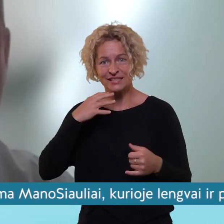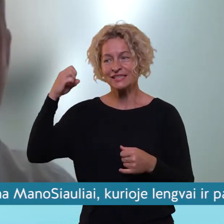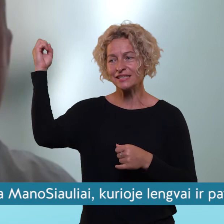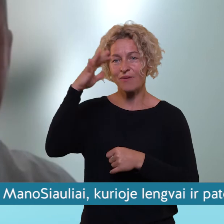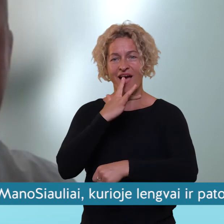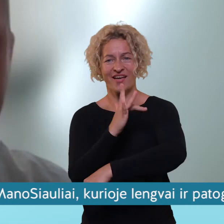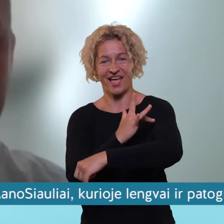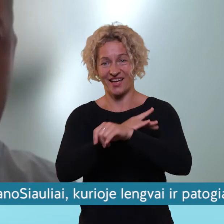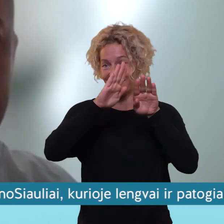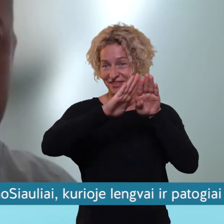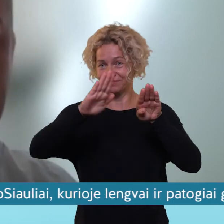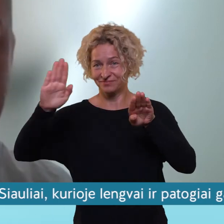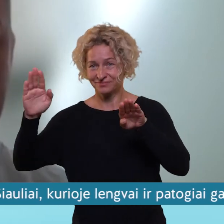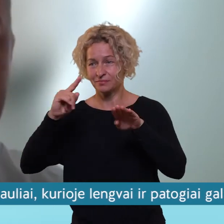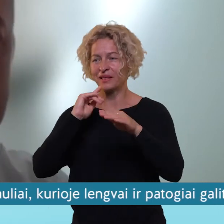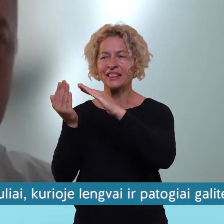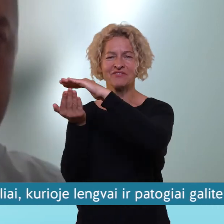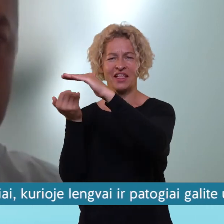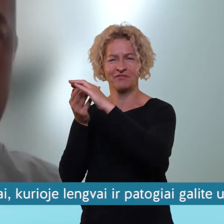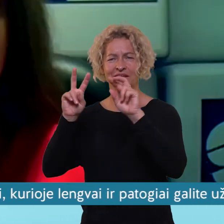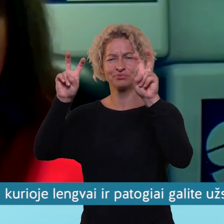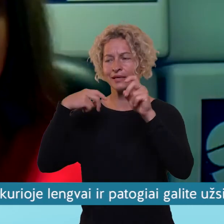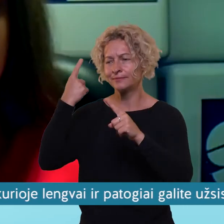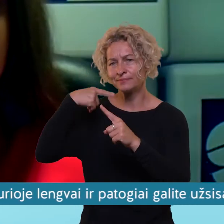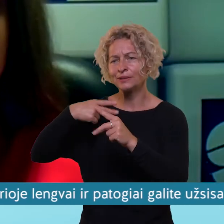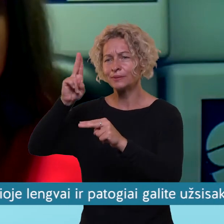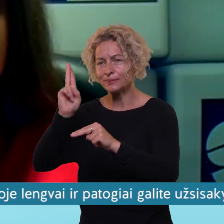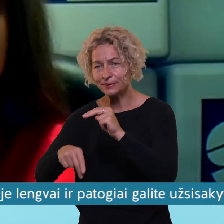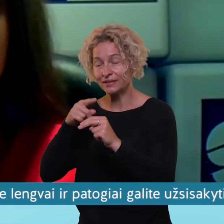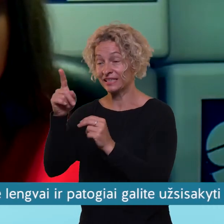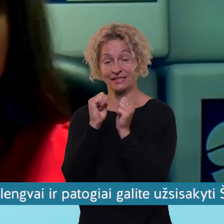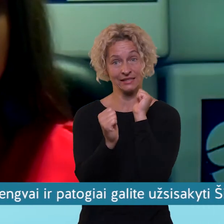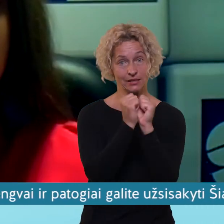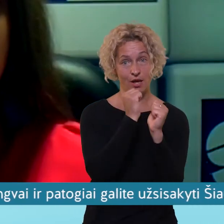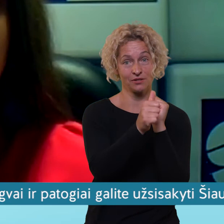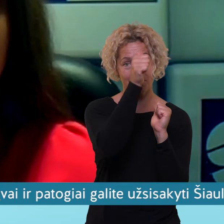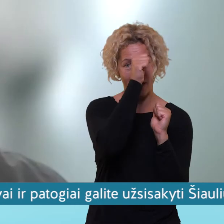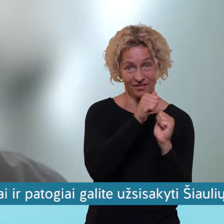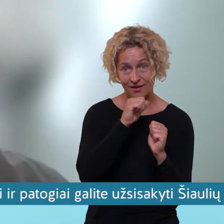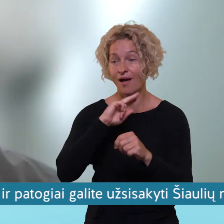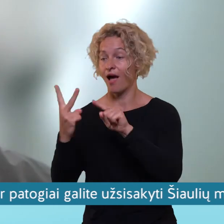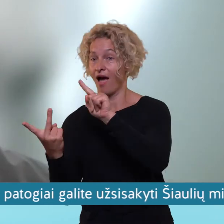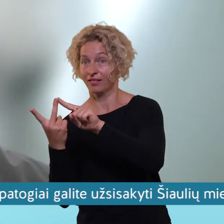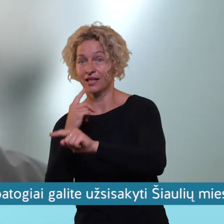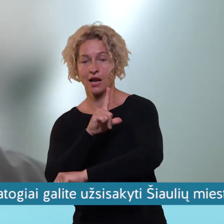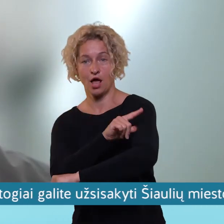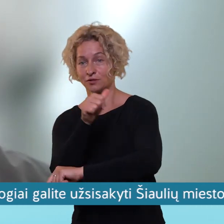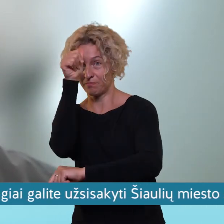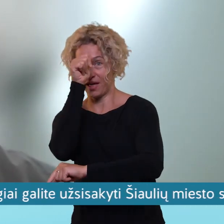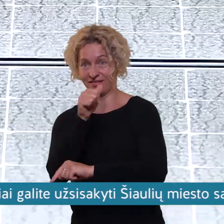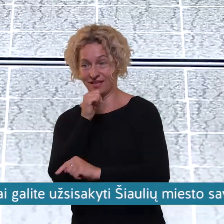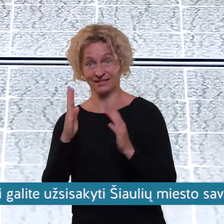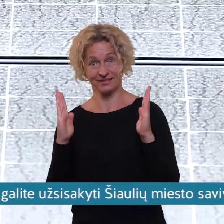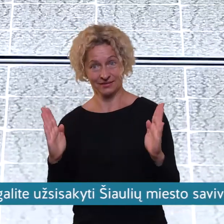elektrinių kvietimai yra pasibaigę. Vienas buvo metų pradžioje sauso mėnesį, kitas vyko liepos mėnesį.